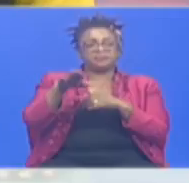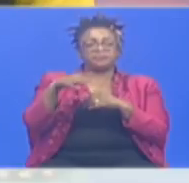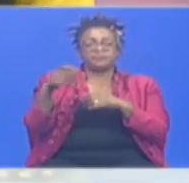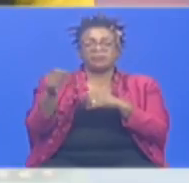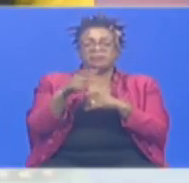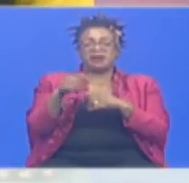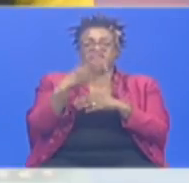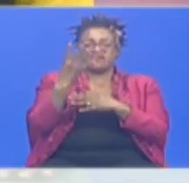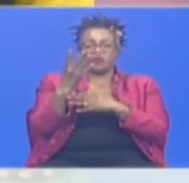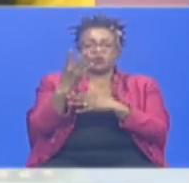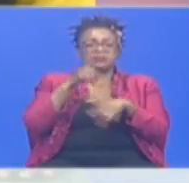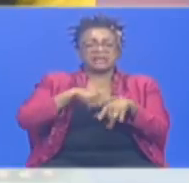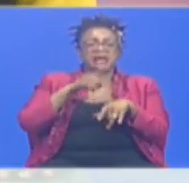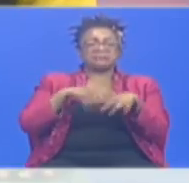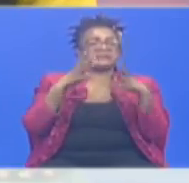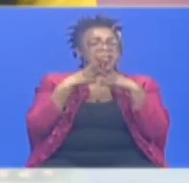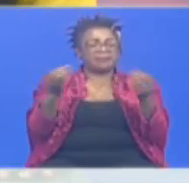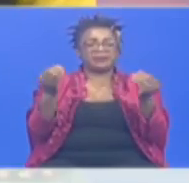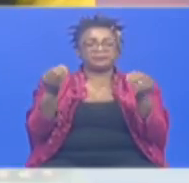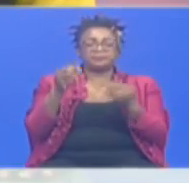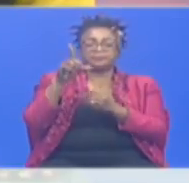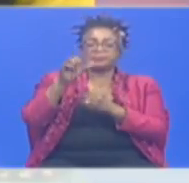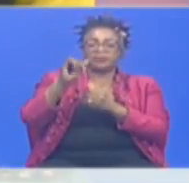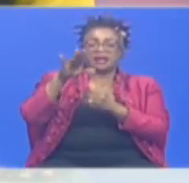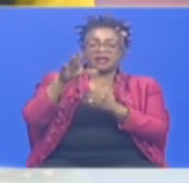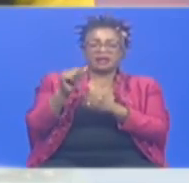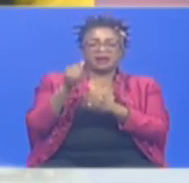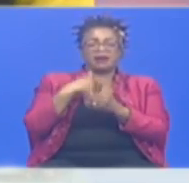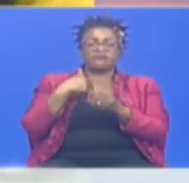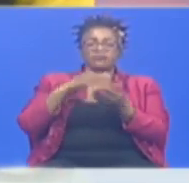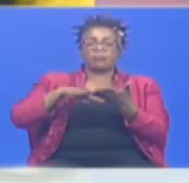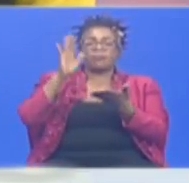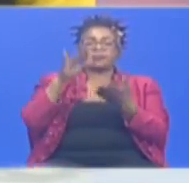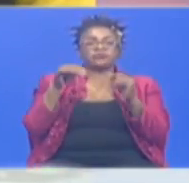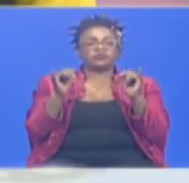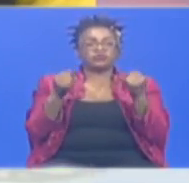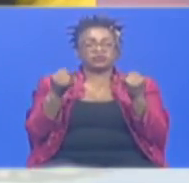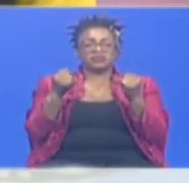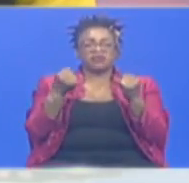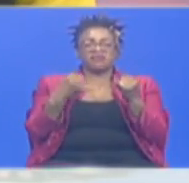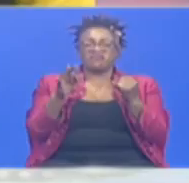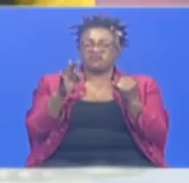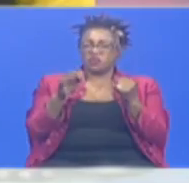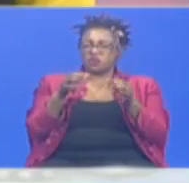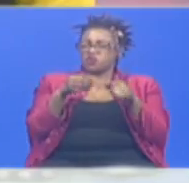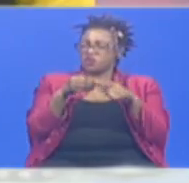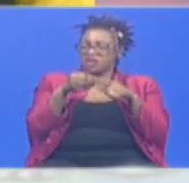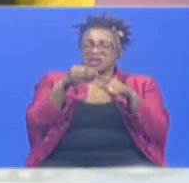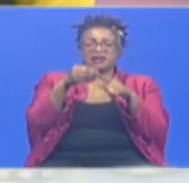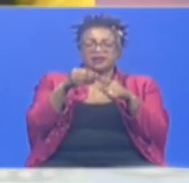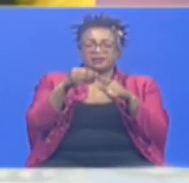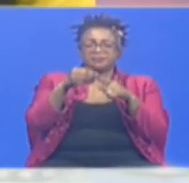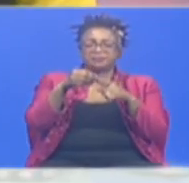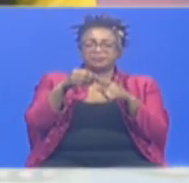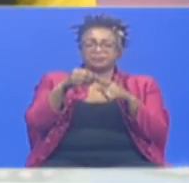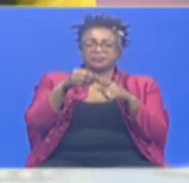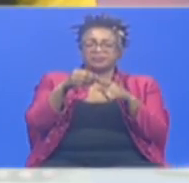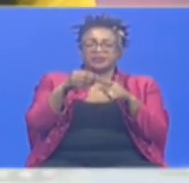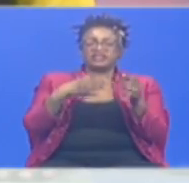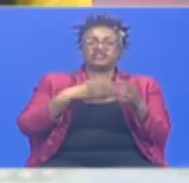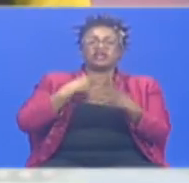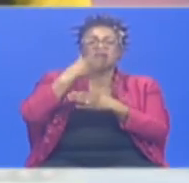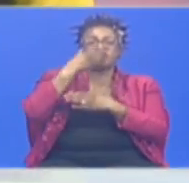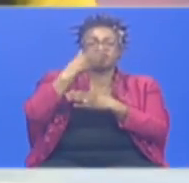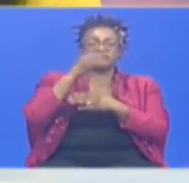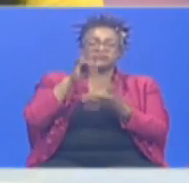kuripotio kupotea. Lele Muhammad anarifu zaidi kuhusu tigwa hao warange kipeke ambao waliwavutia siotu wa tali lakini